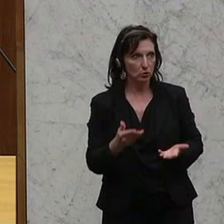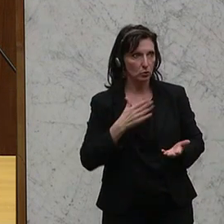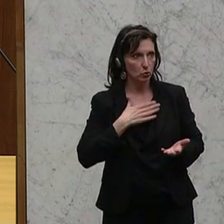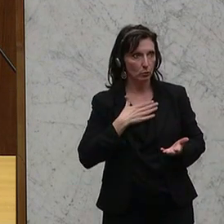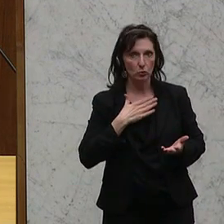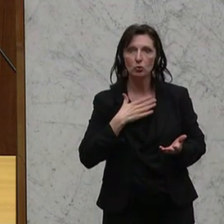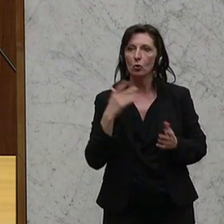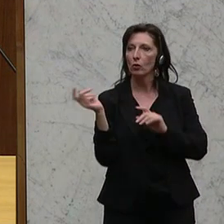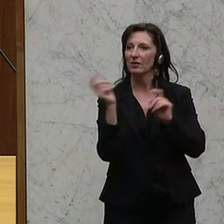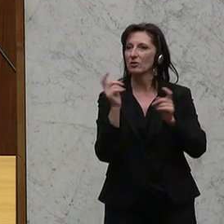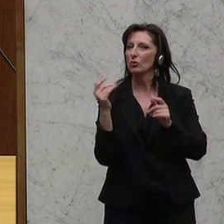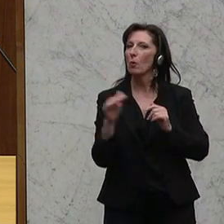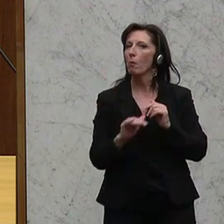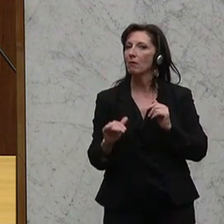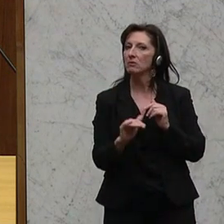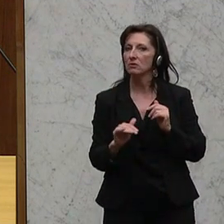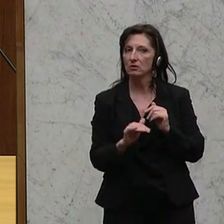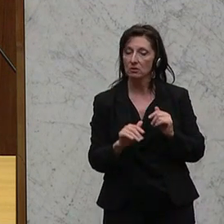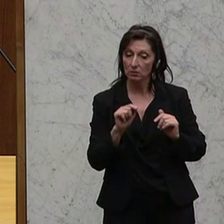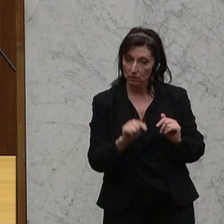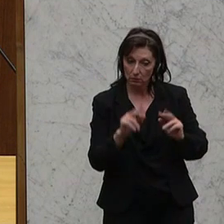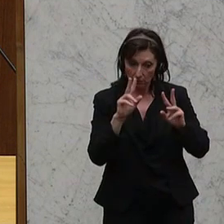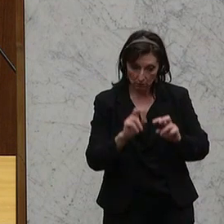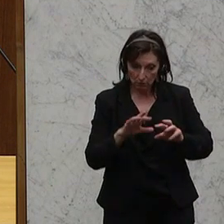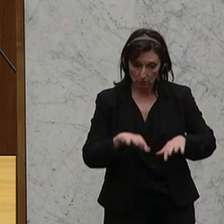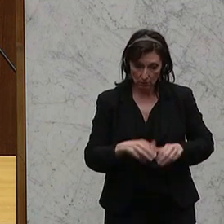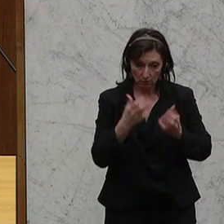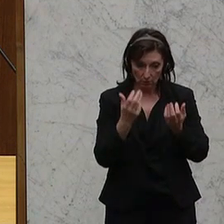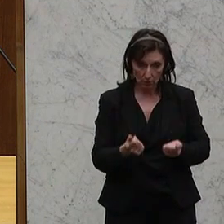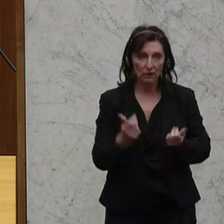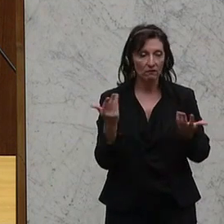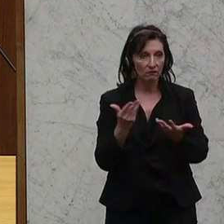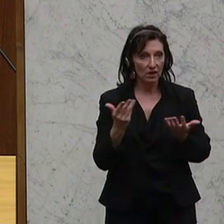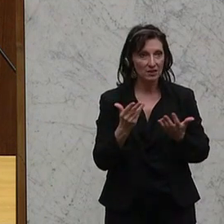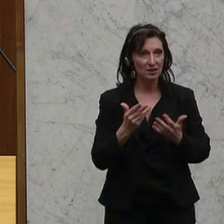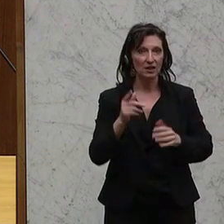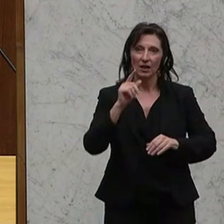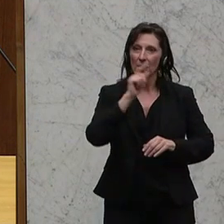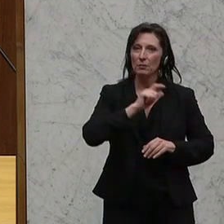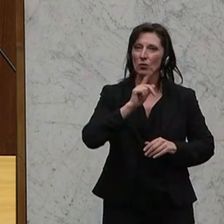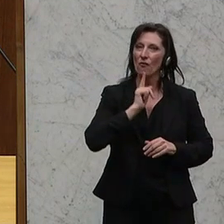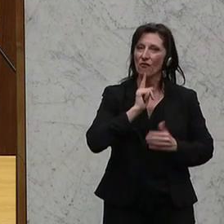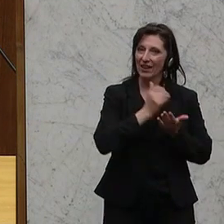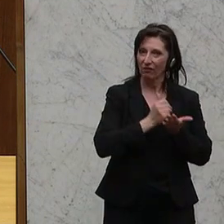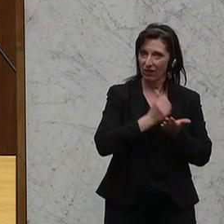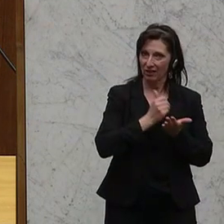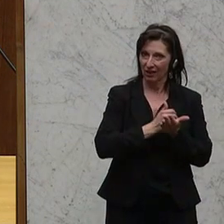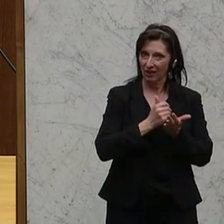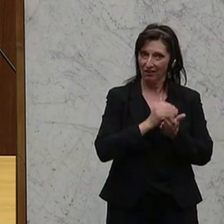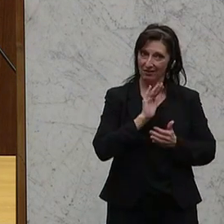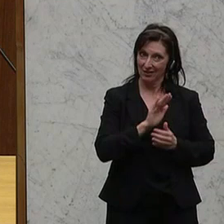Debatte an anderer Stelle immer, dass die Bruttolohnentwicklungen bei den unteren Einkommen,